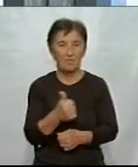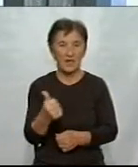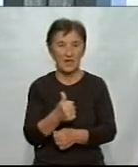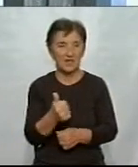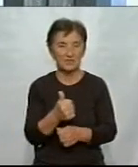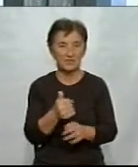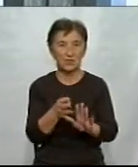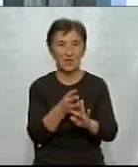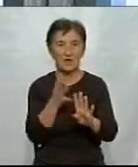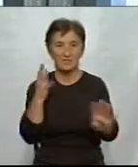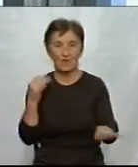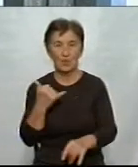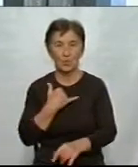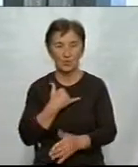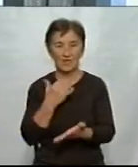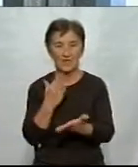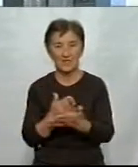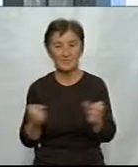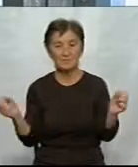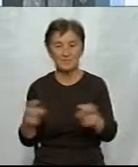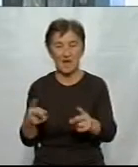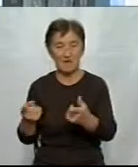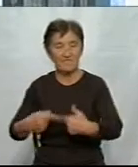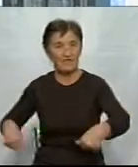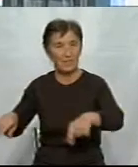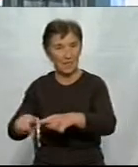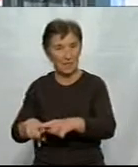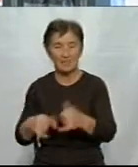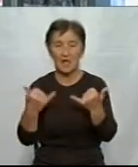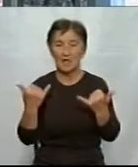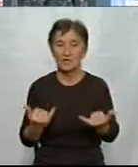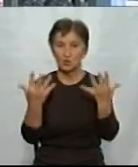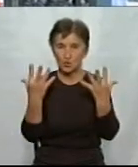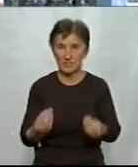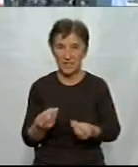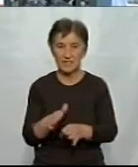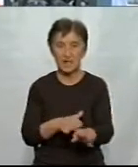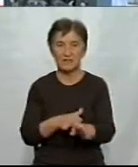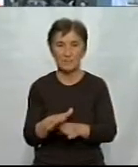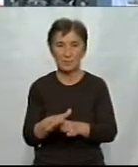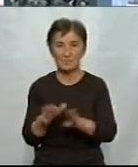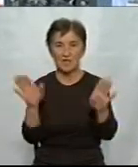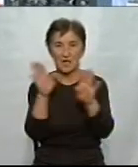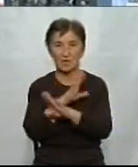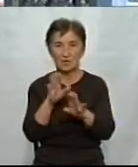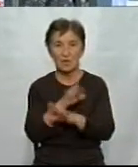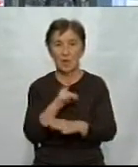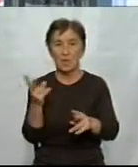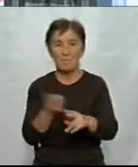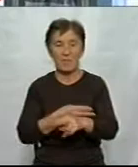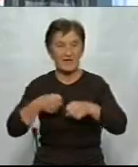коронавірусної інфекції. У нас є інфекційне відділення, яке на сьогодні забезпечений киснем десь відсотків на 30-40.